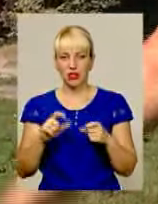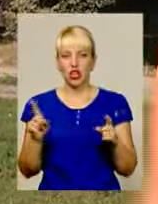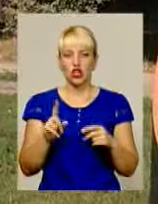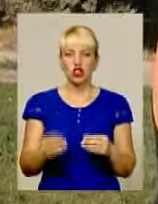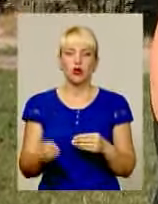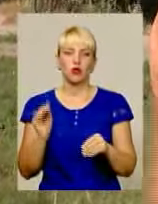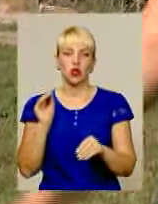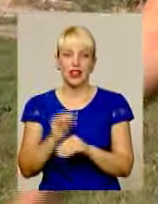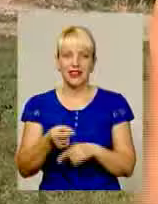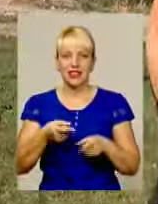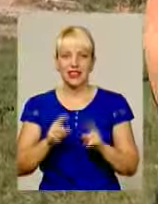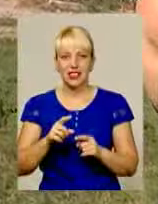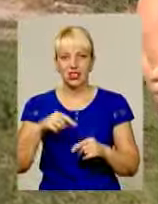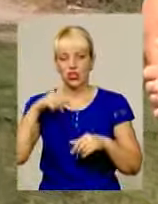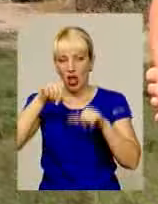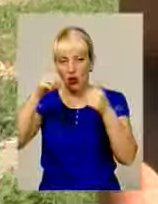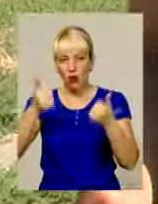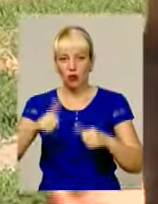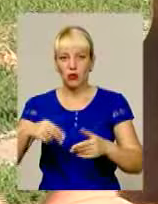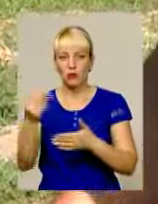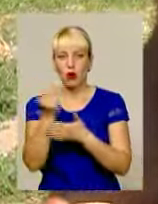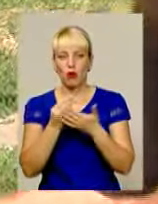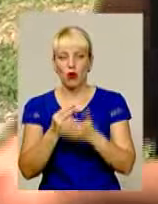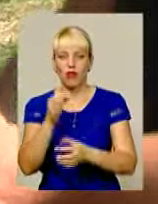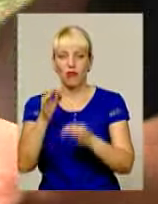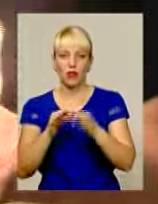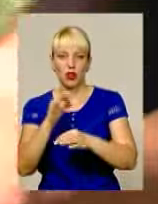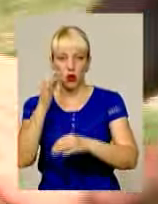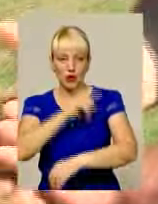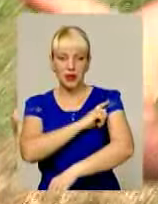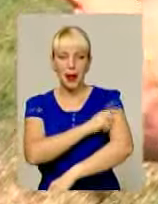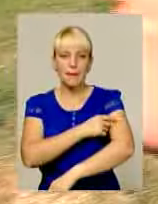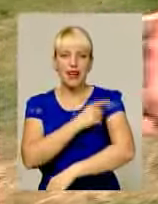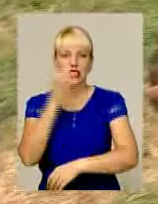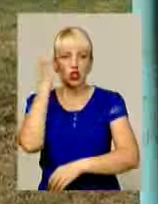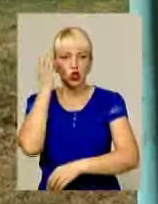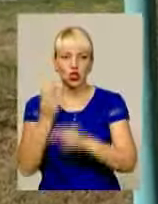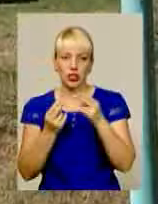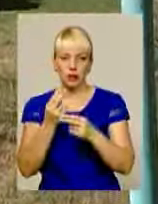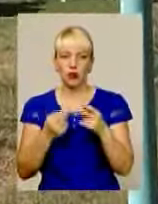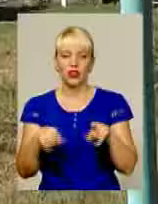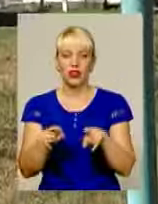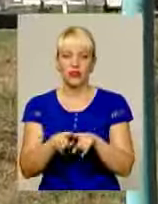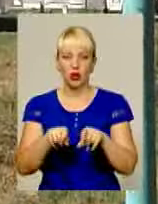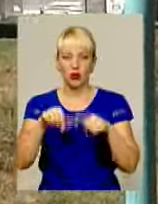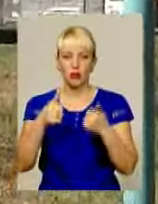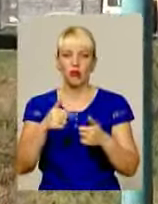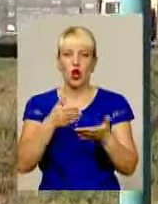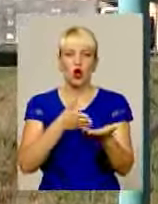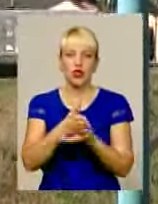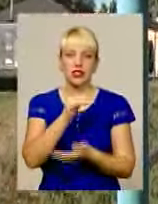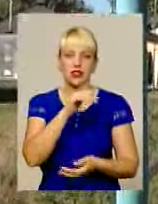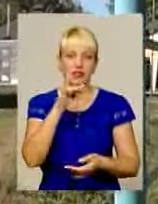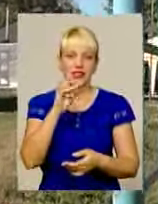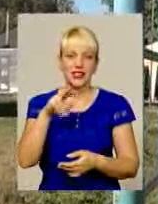реалістичності образу, промалював природні м'язи чорною фарбою. У такому вигляді хмельницький турнікмен виступав у розділі фрістайл. Тут